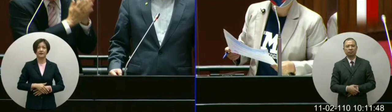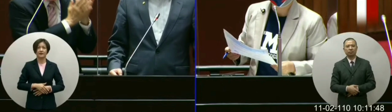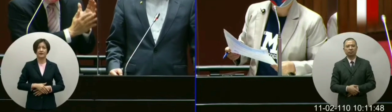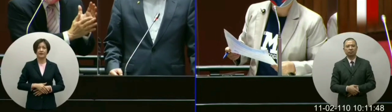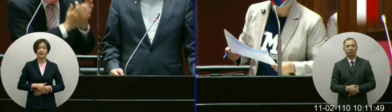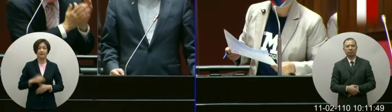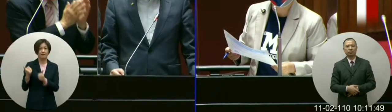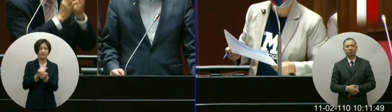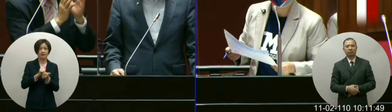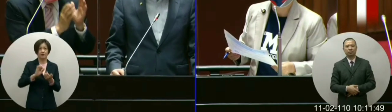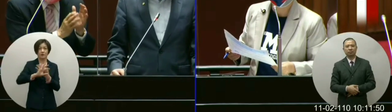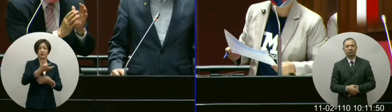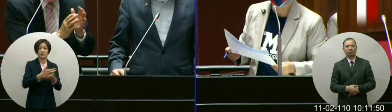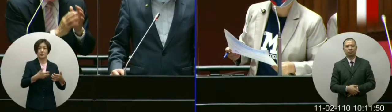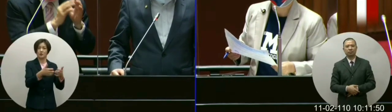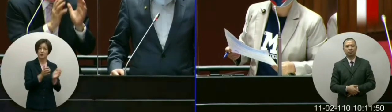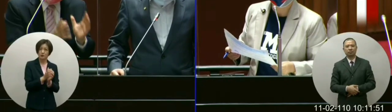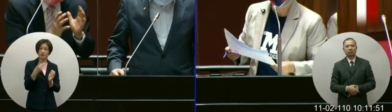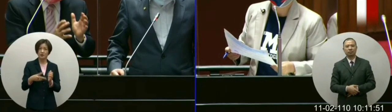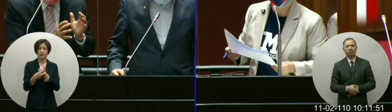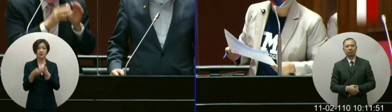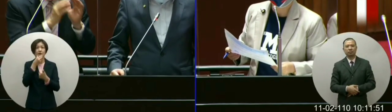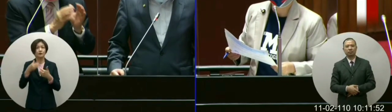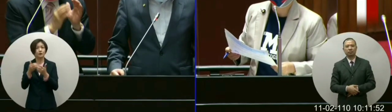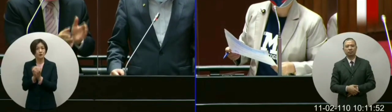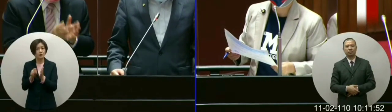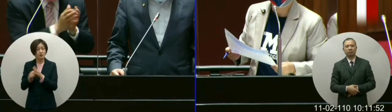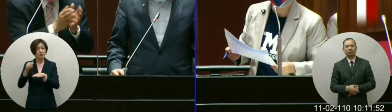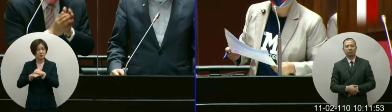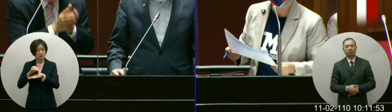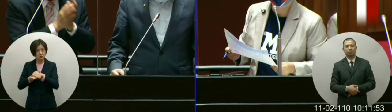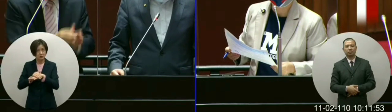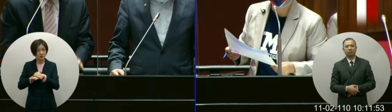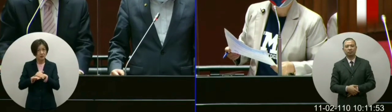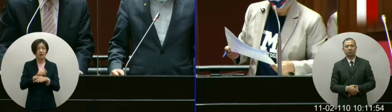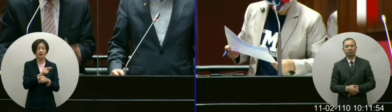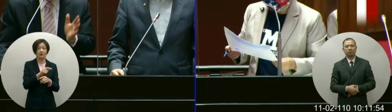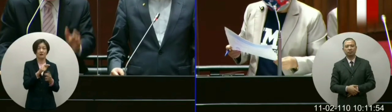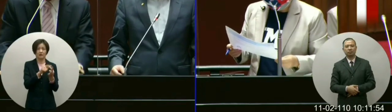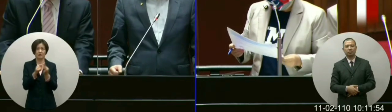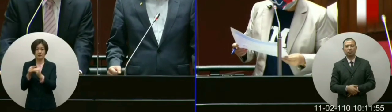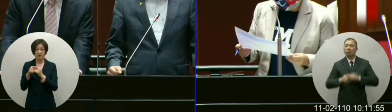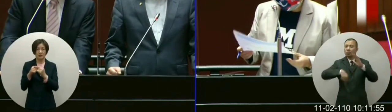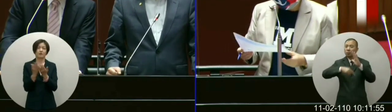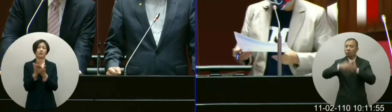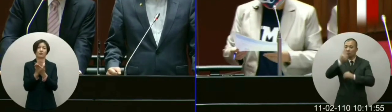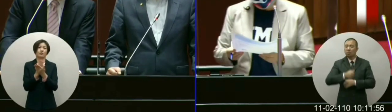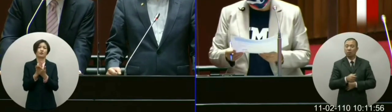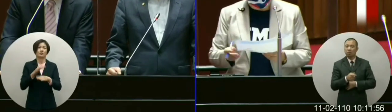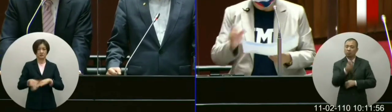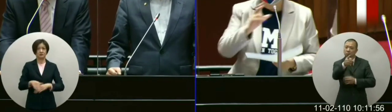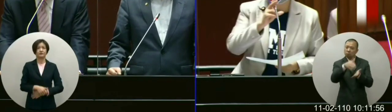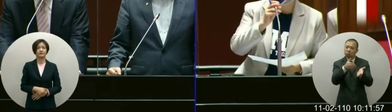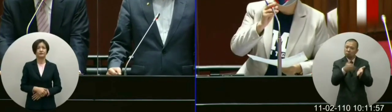也为福布及指挥中心专家依专家这一方面来判断院长你现在的